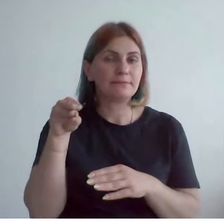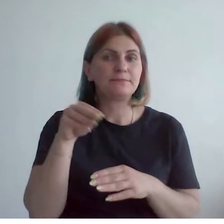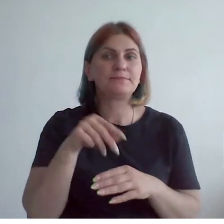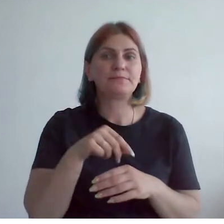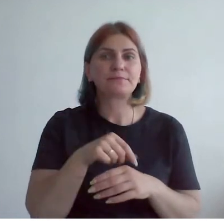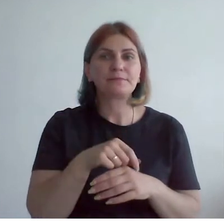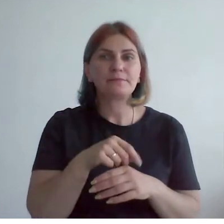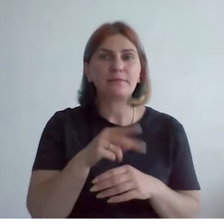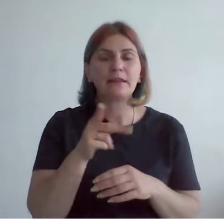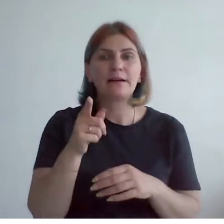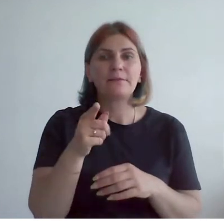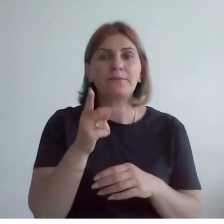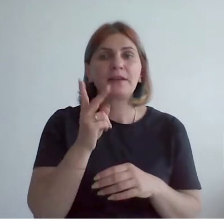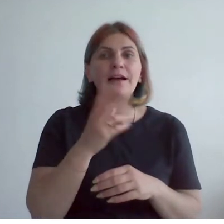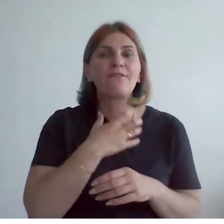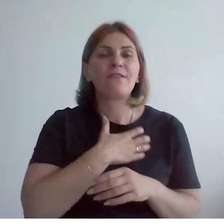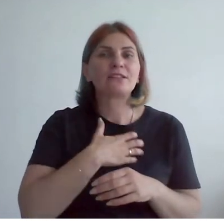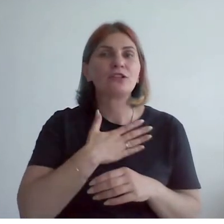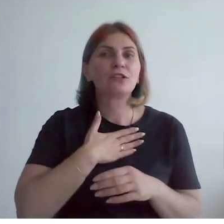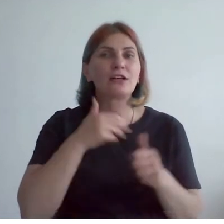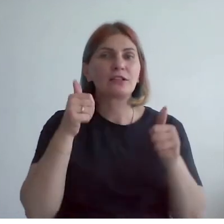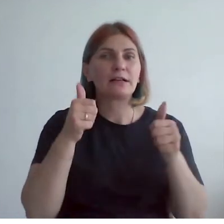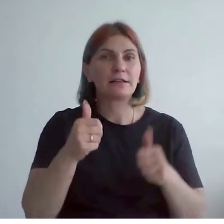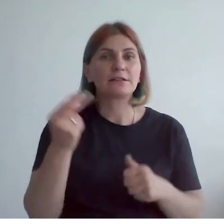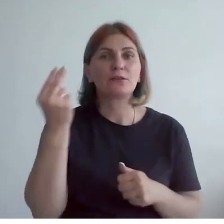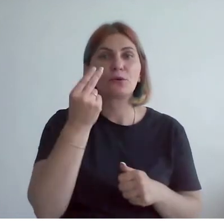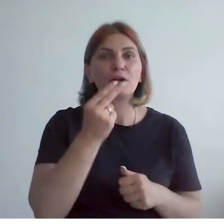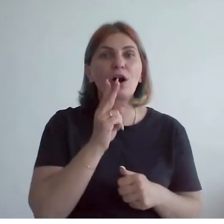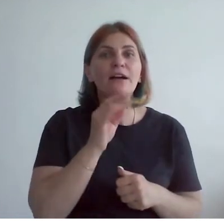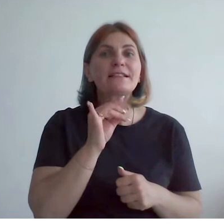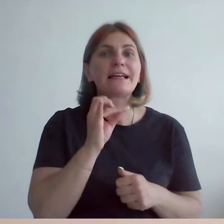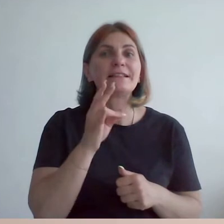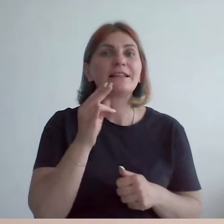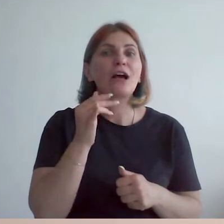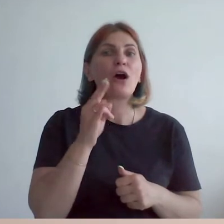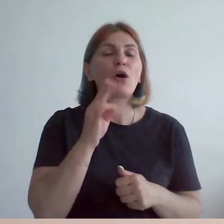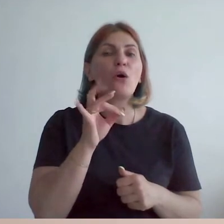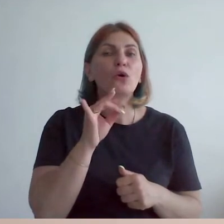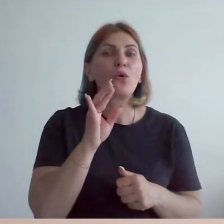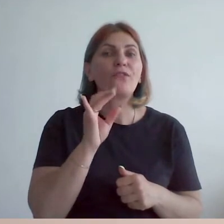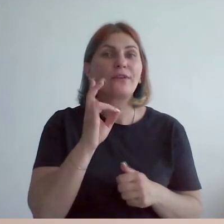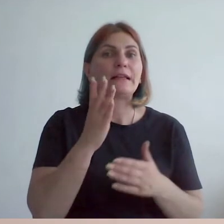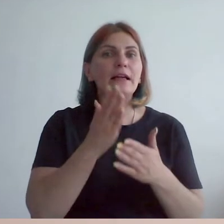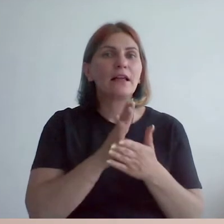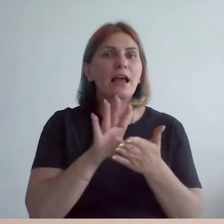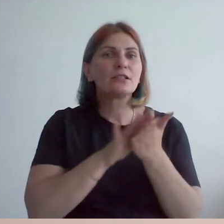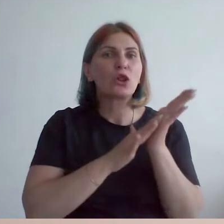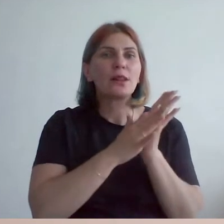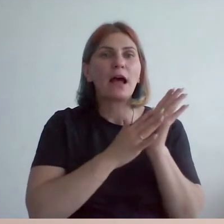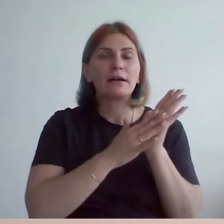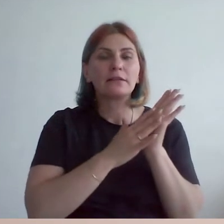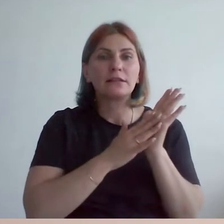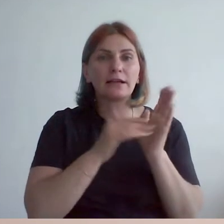одной из наших важнейших картин, художника Константина Коровина есть тактильный экспонат. Но он не